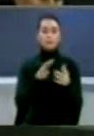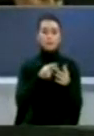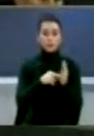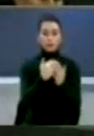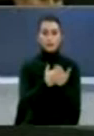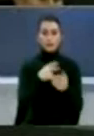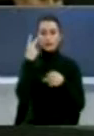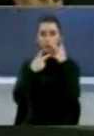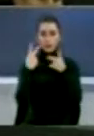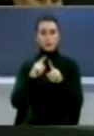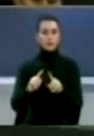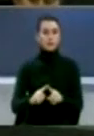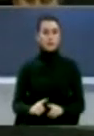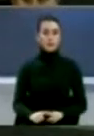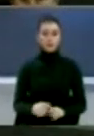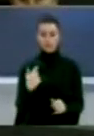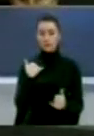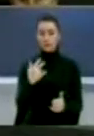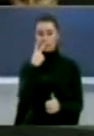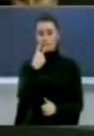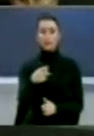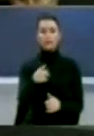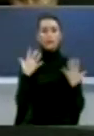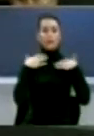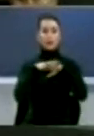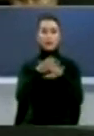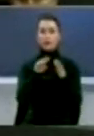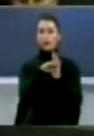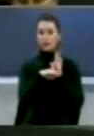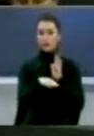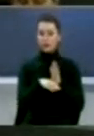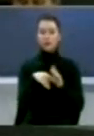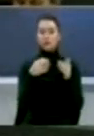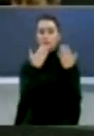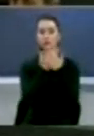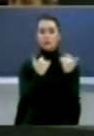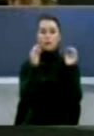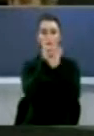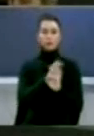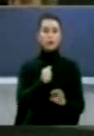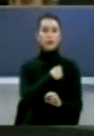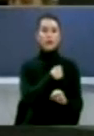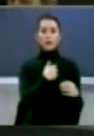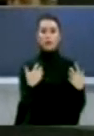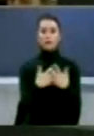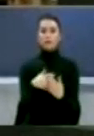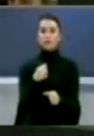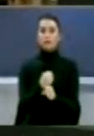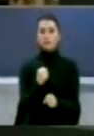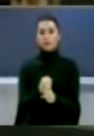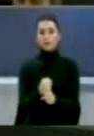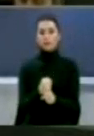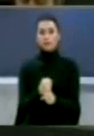Për më shumë në shohim se edhe kjo strategji i legislative nuk i përgjigjet as pak premtimeve të partnerve të koalicionit